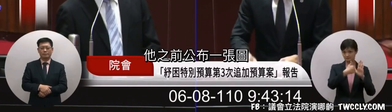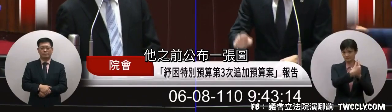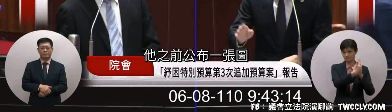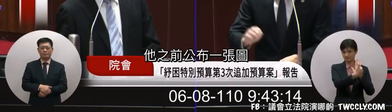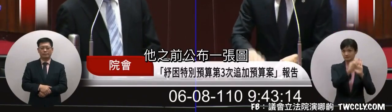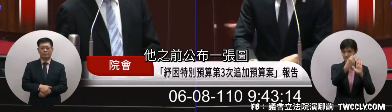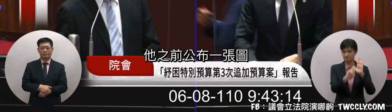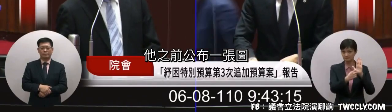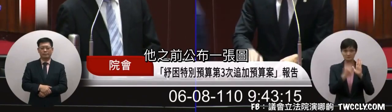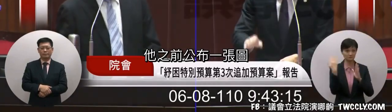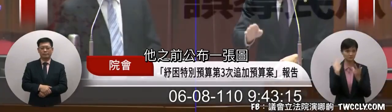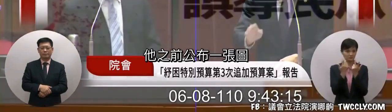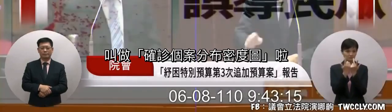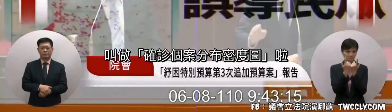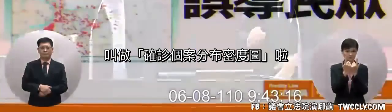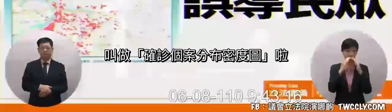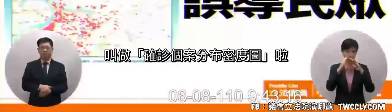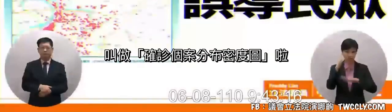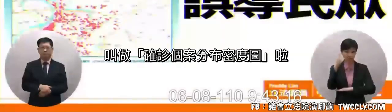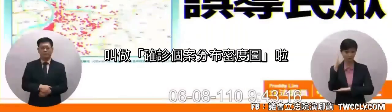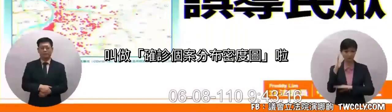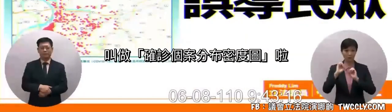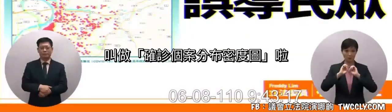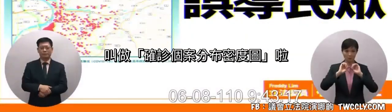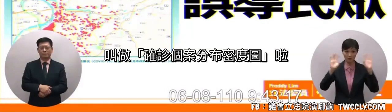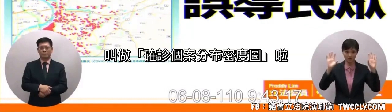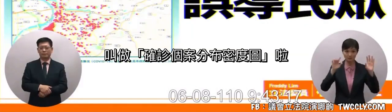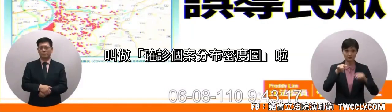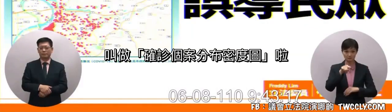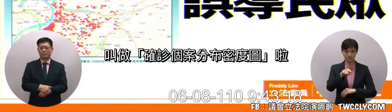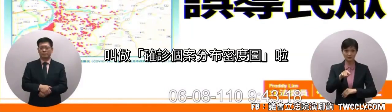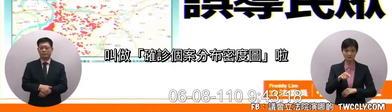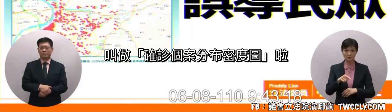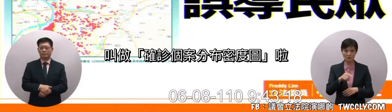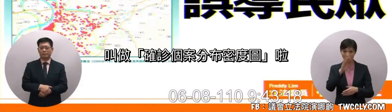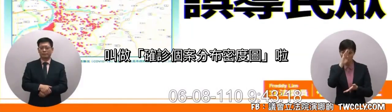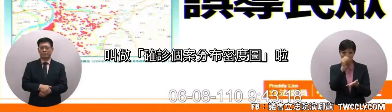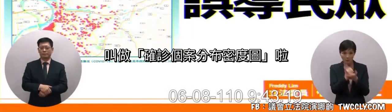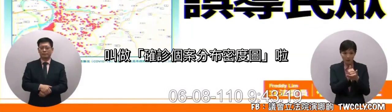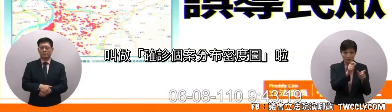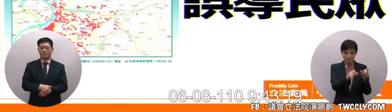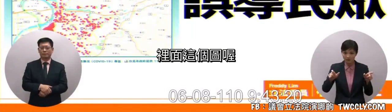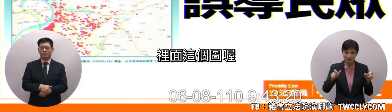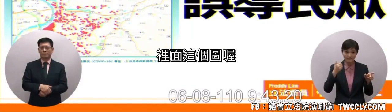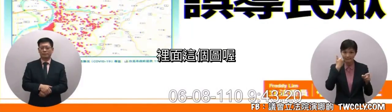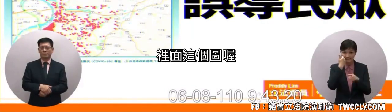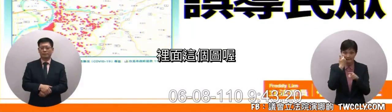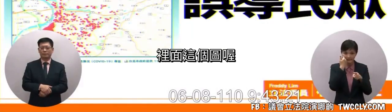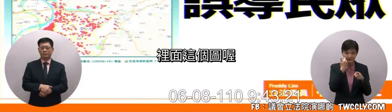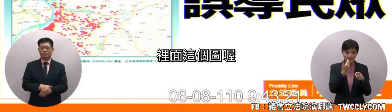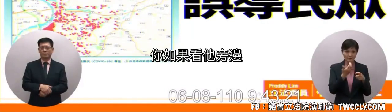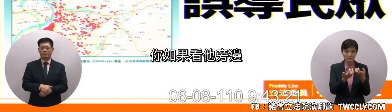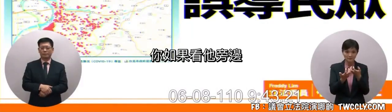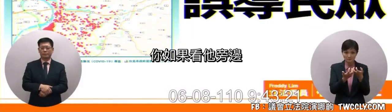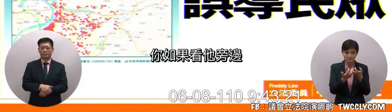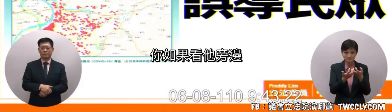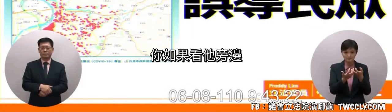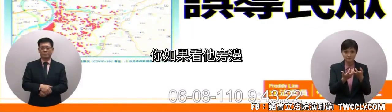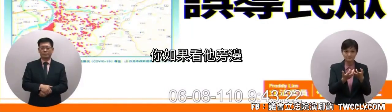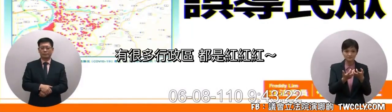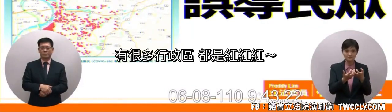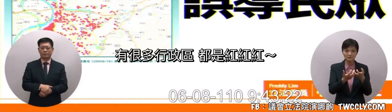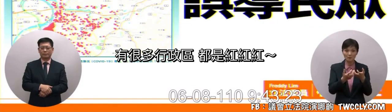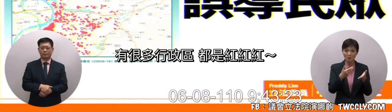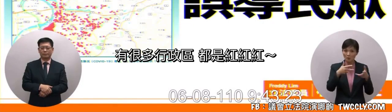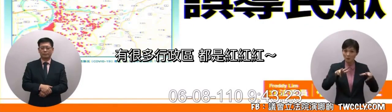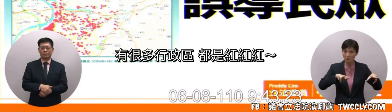政府他進行公布一張圖叫做核心個案分補密度圖裡面這個圖你看旁